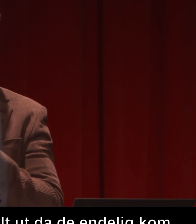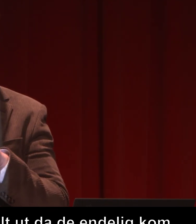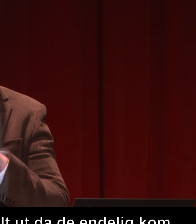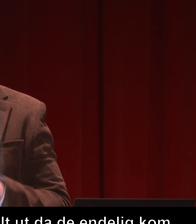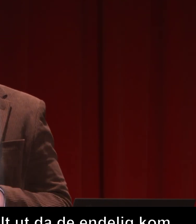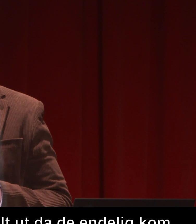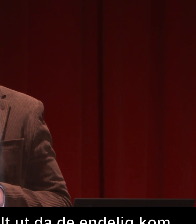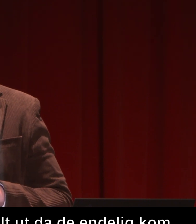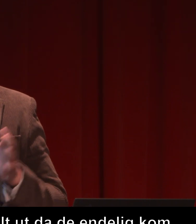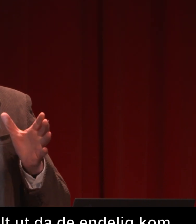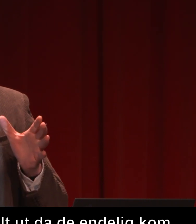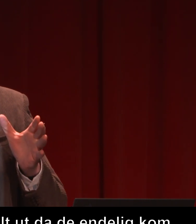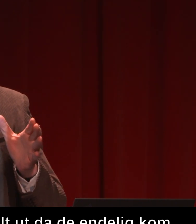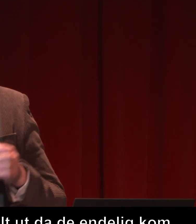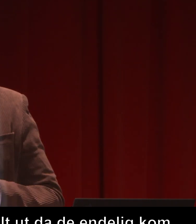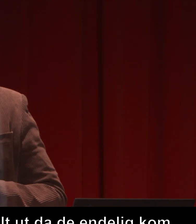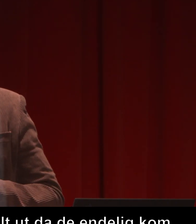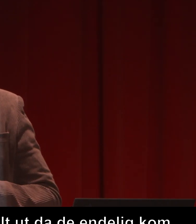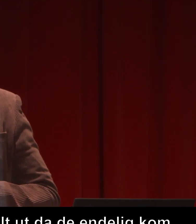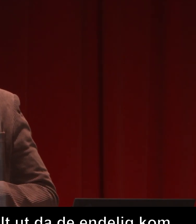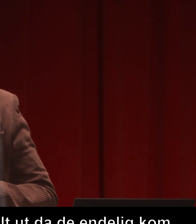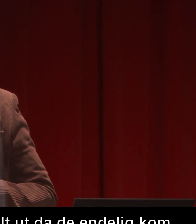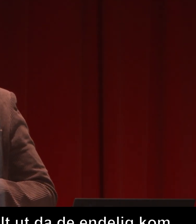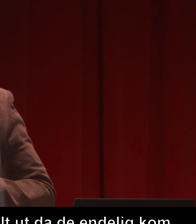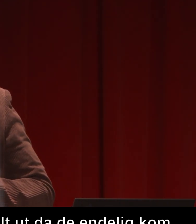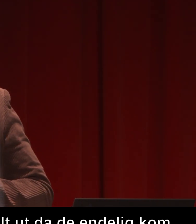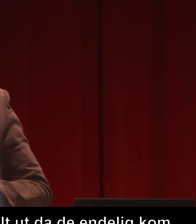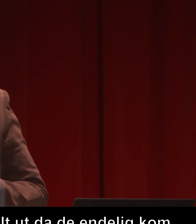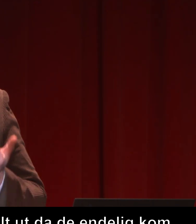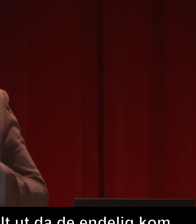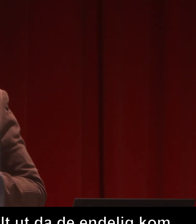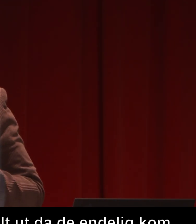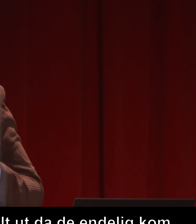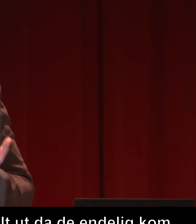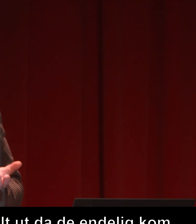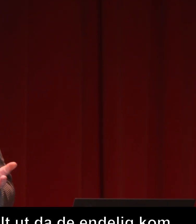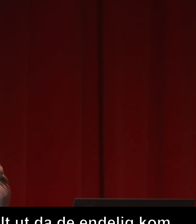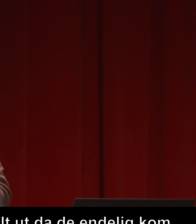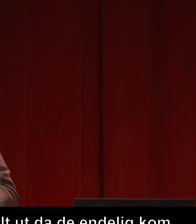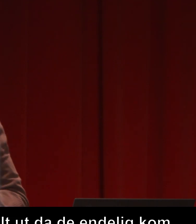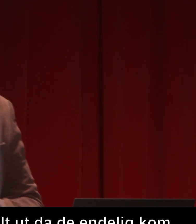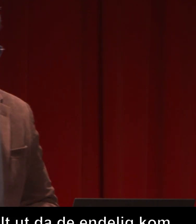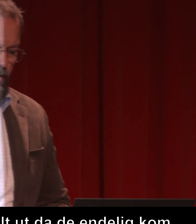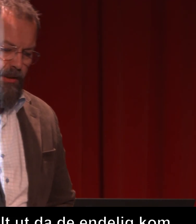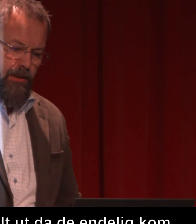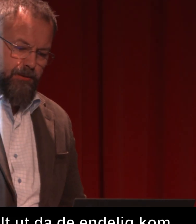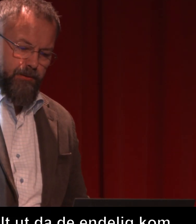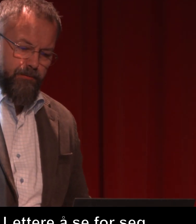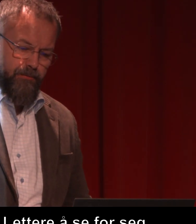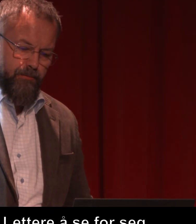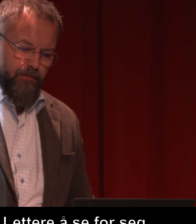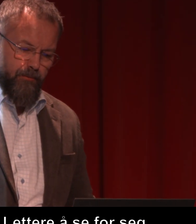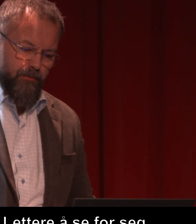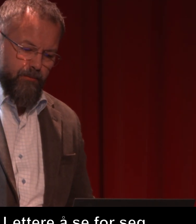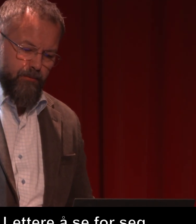Hvis du ser for deg en arbeidsplass med 100 menn og kun én kvinne, så kanskje det hadde vært lettere hvis man var flere kvinner på samme